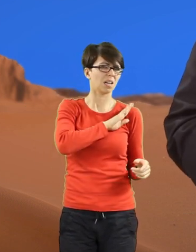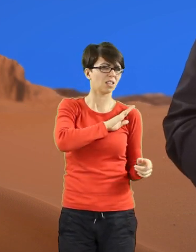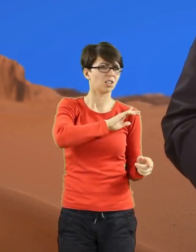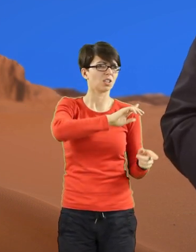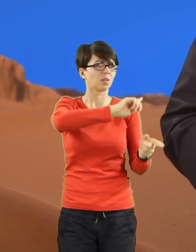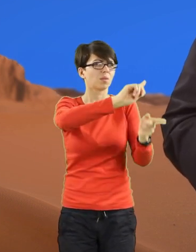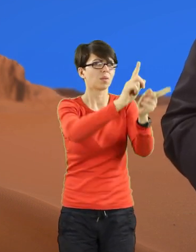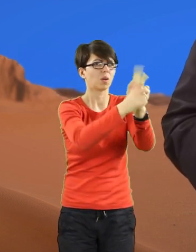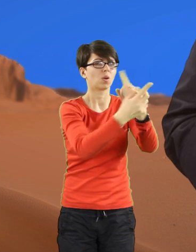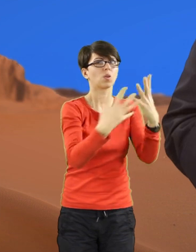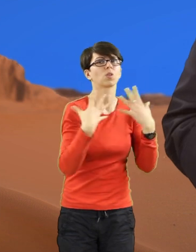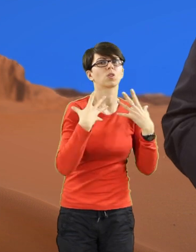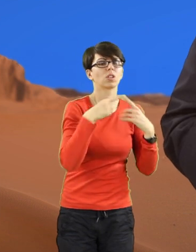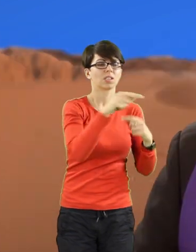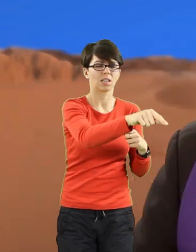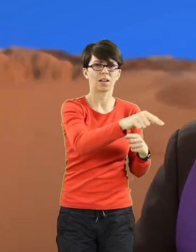do prawdziwej wolności.